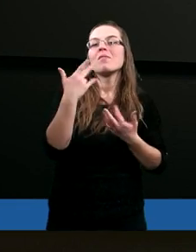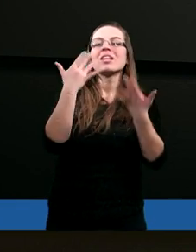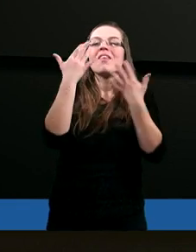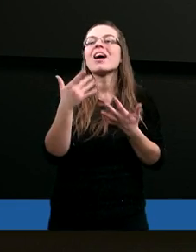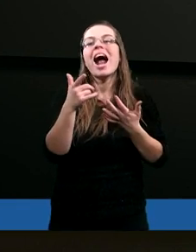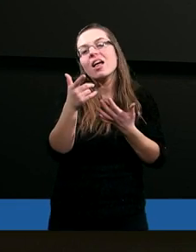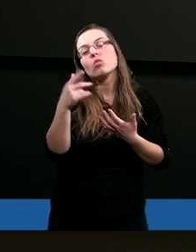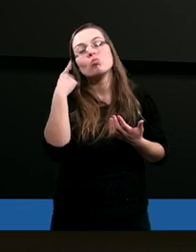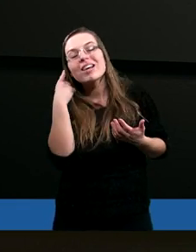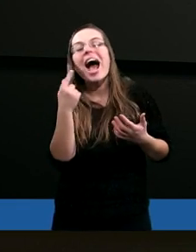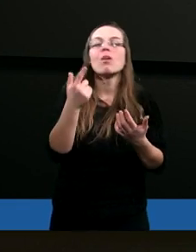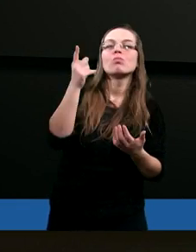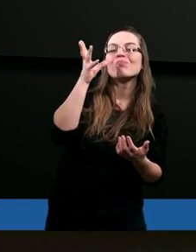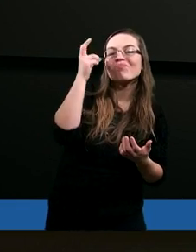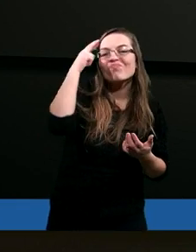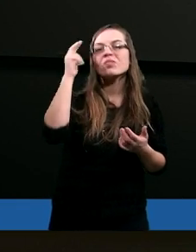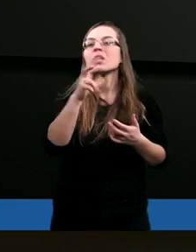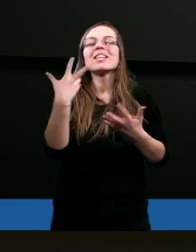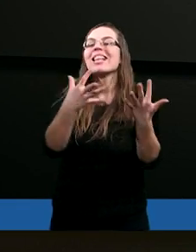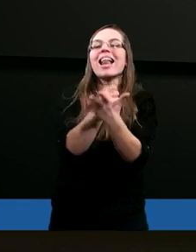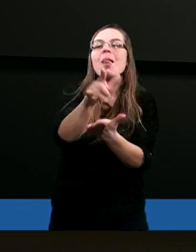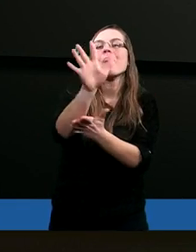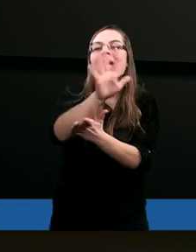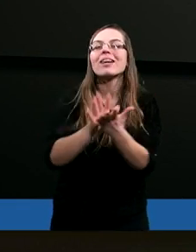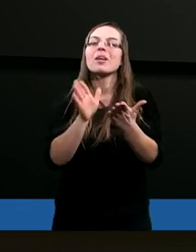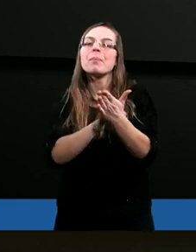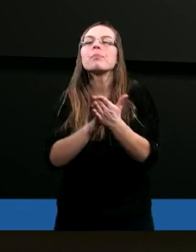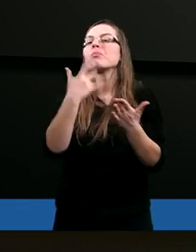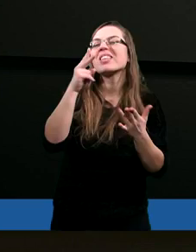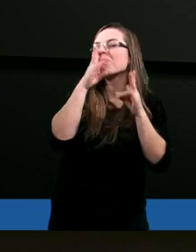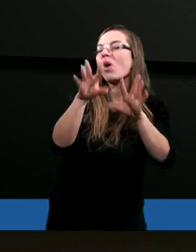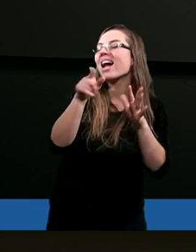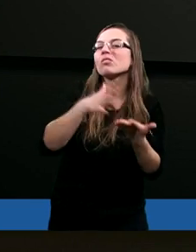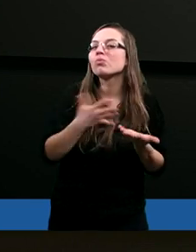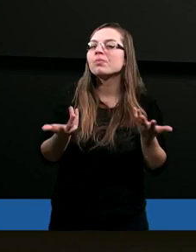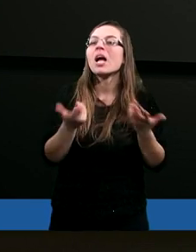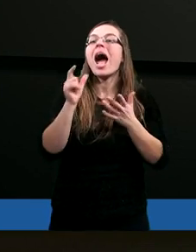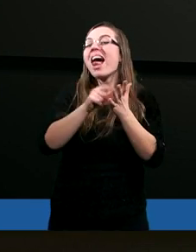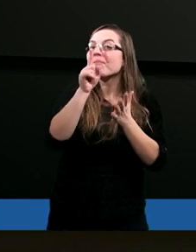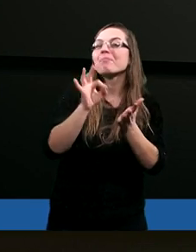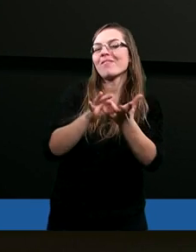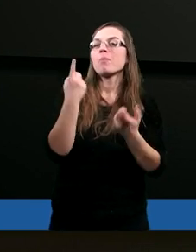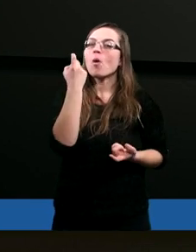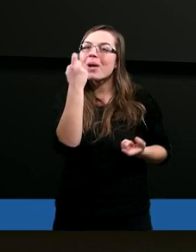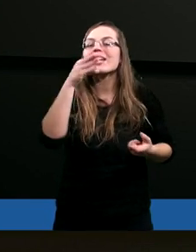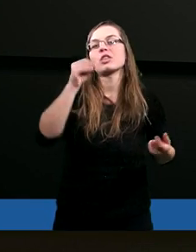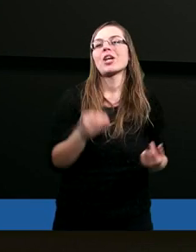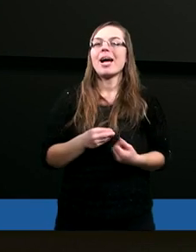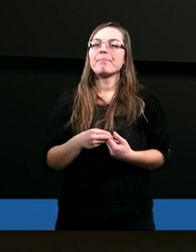wiedziałem, słyszałem, ani nie znalazłem tekstów, nikt mi nie pokazał, ale w pewnym momencie